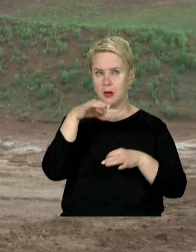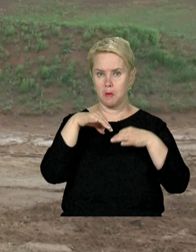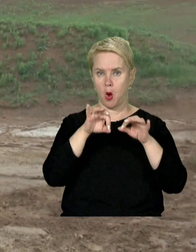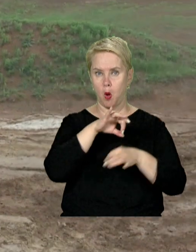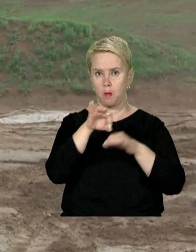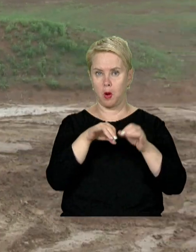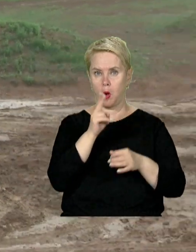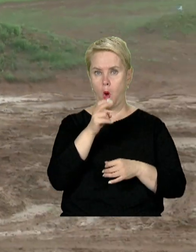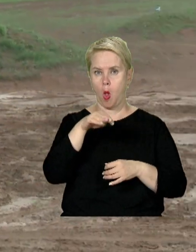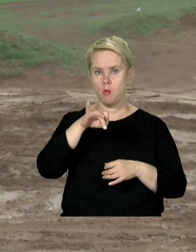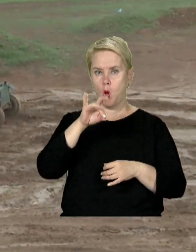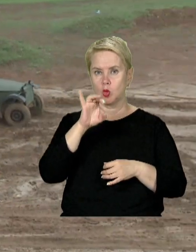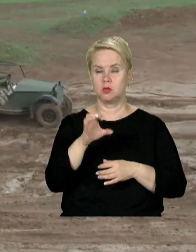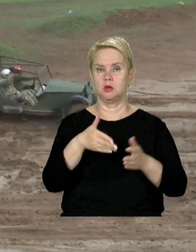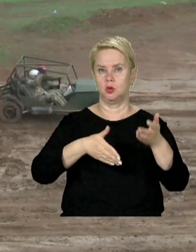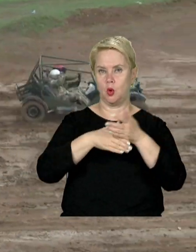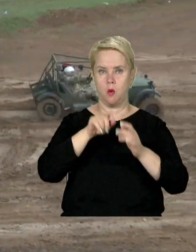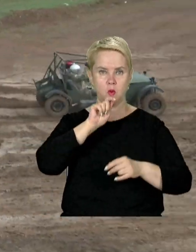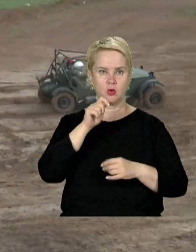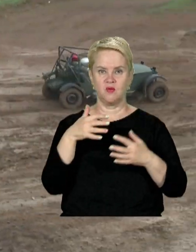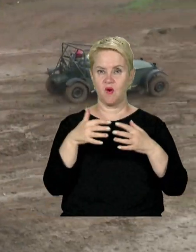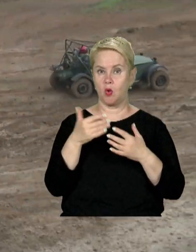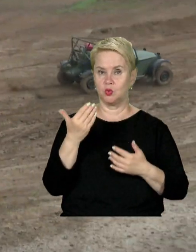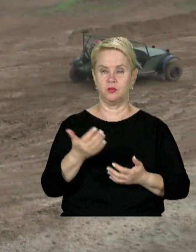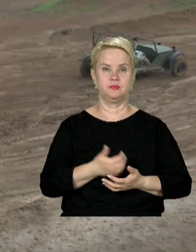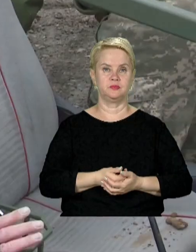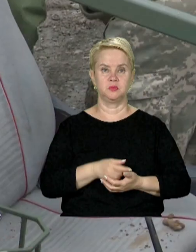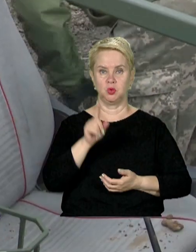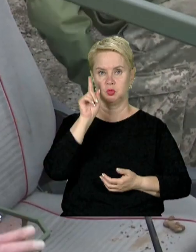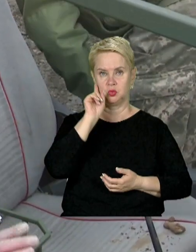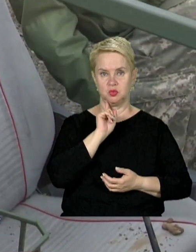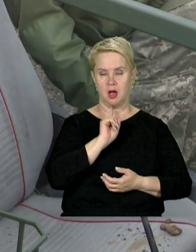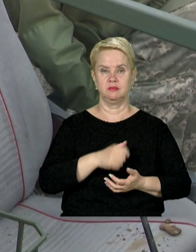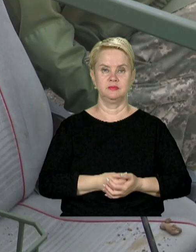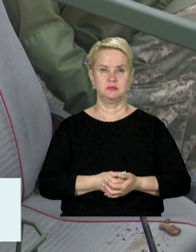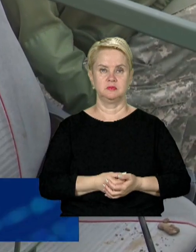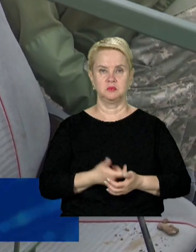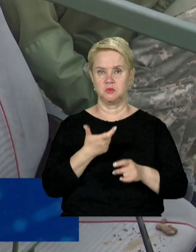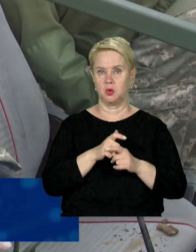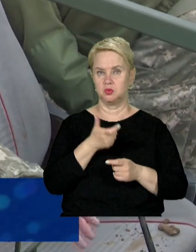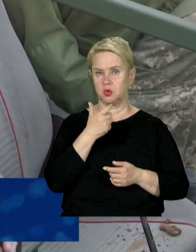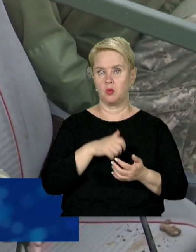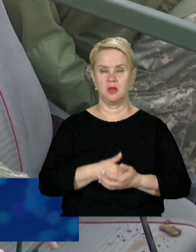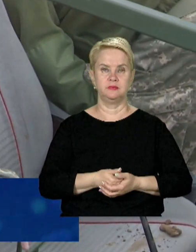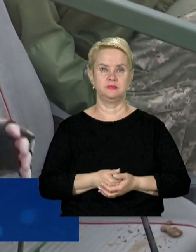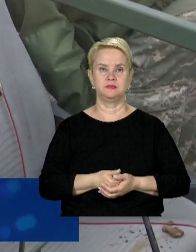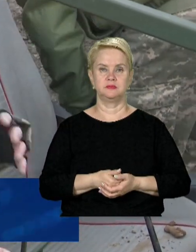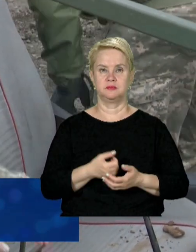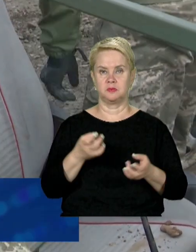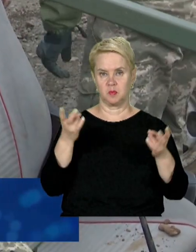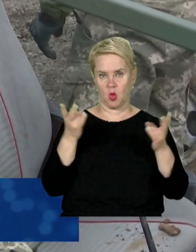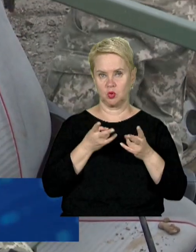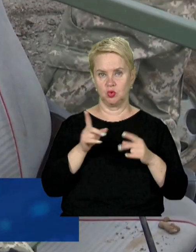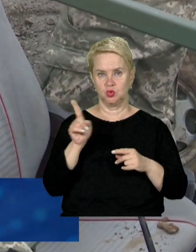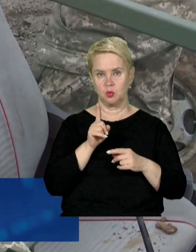проєкту «Кулон Моторс» вже допомагають українському фронту. Зручна, комфортна, удобна. Потрібно,